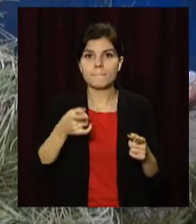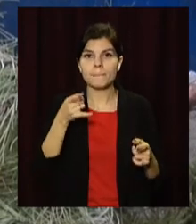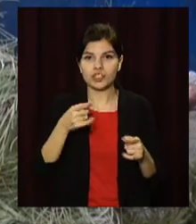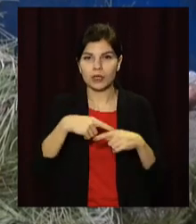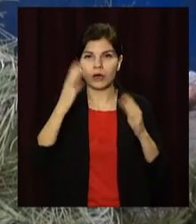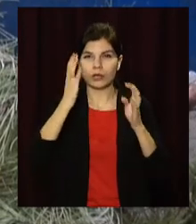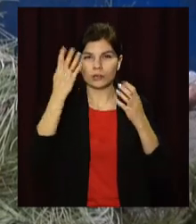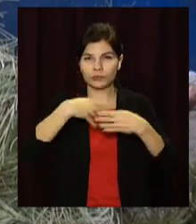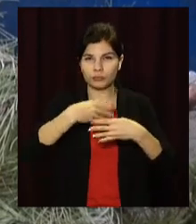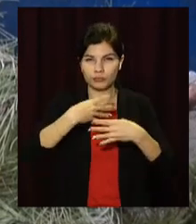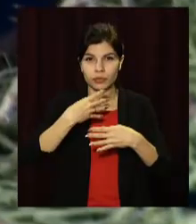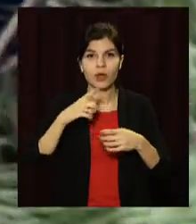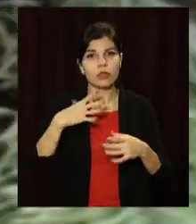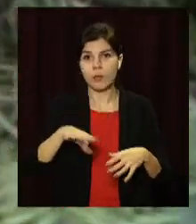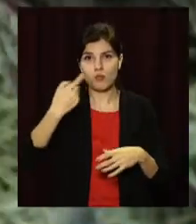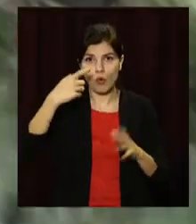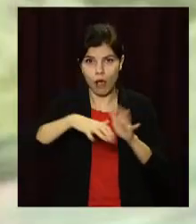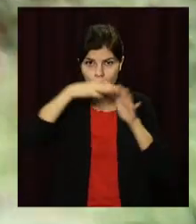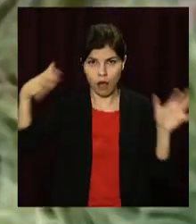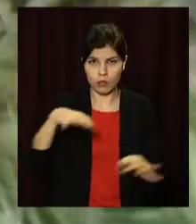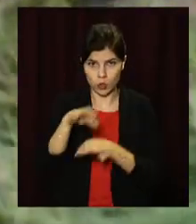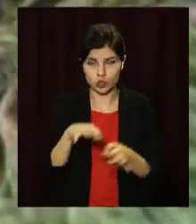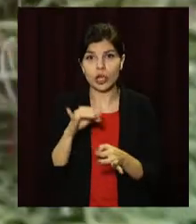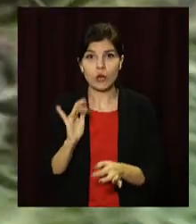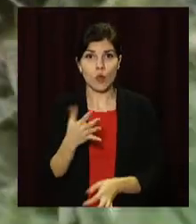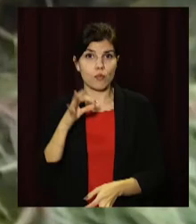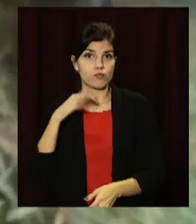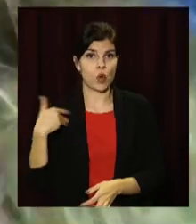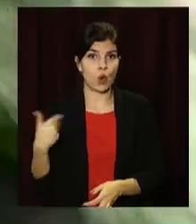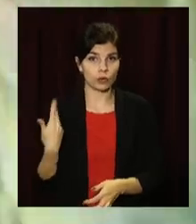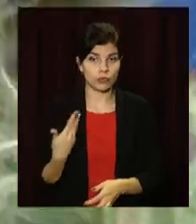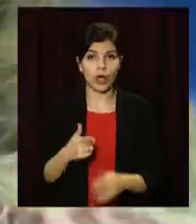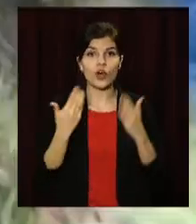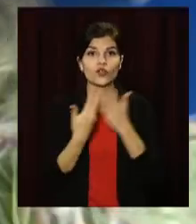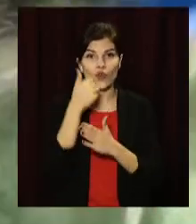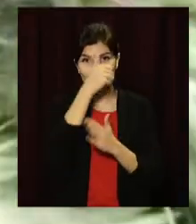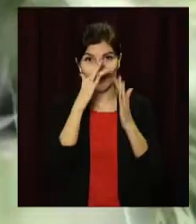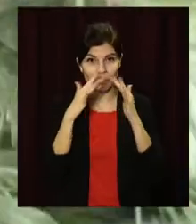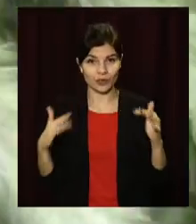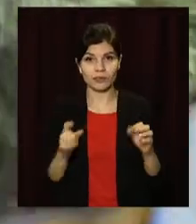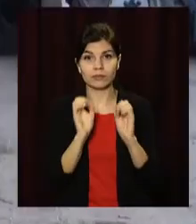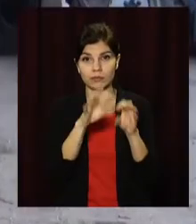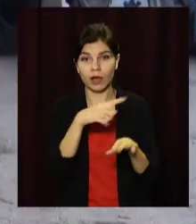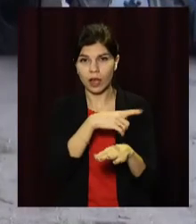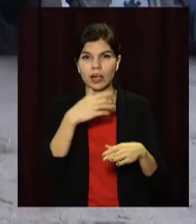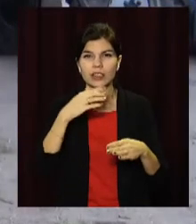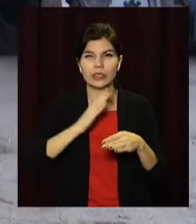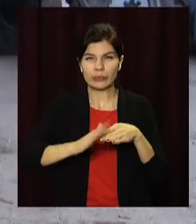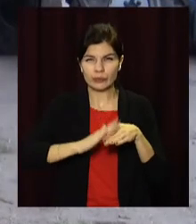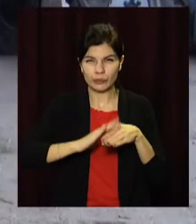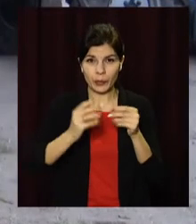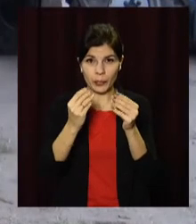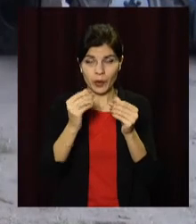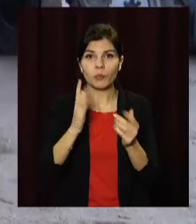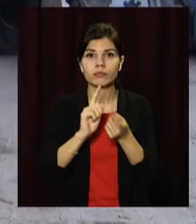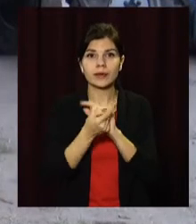таким чином і сміття не накопичуватиметься, і зиск буде. Новорічні деревця на пунктах переробки подрібнять на тріску і